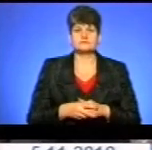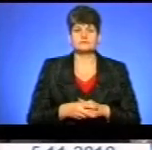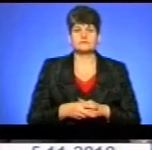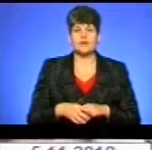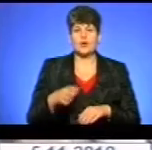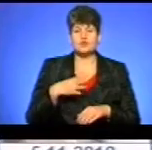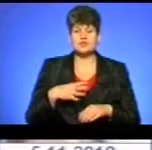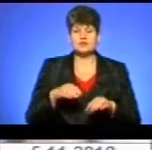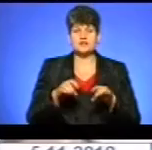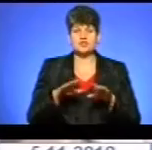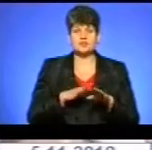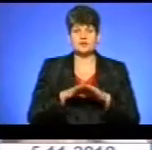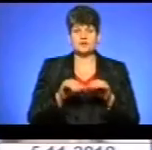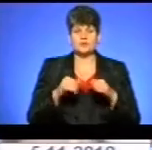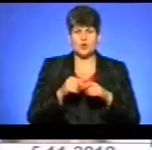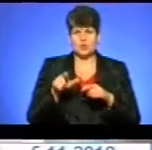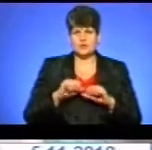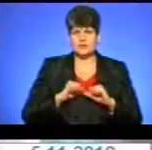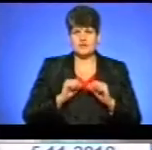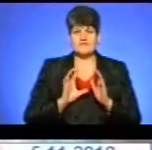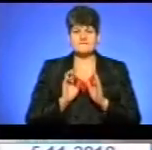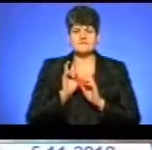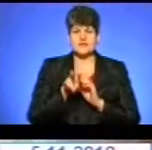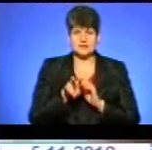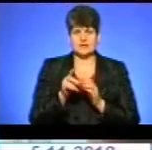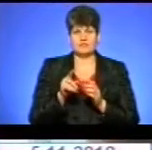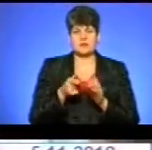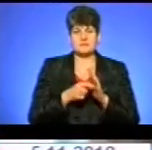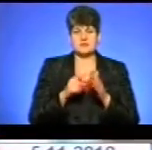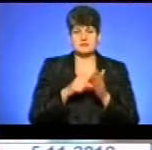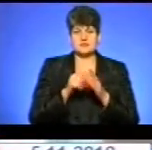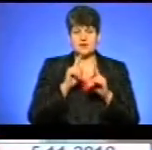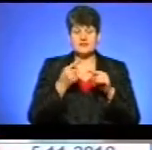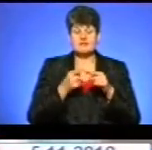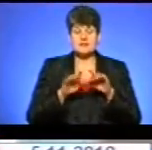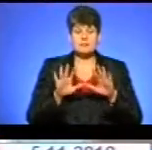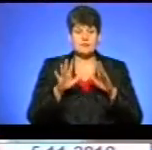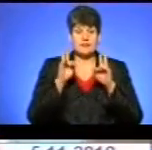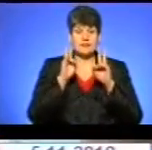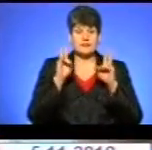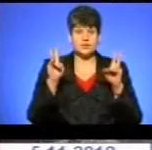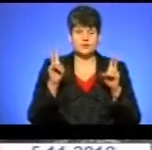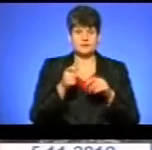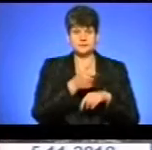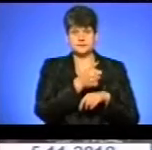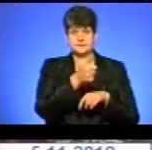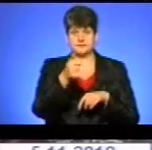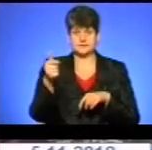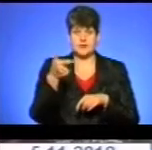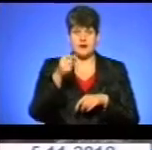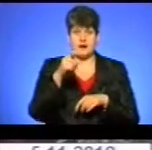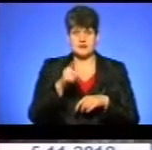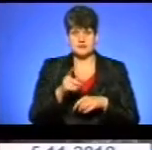Очікуючи рішення виконкому, люди намагалися увійти до приміщення міської ради. В цей момент невідомі випустили сльозагінний газ.